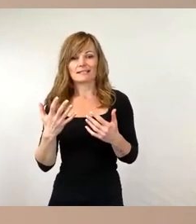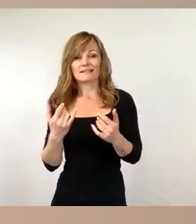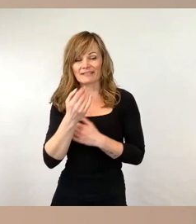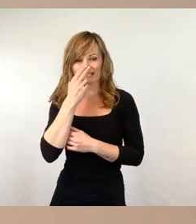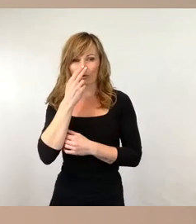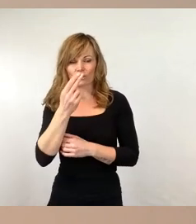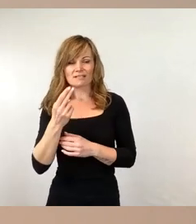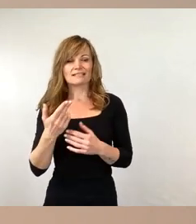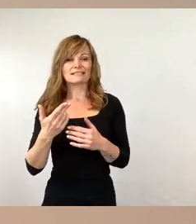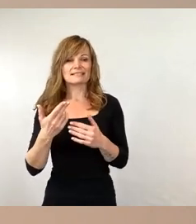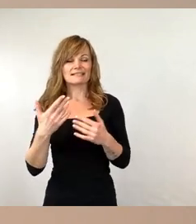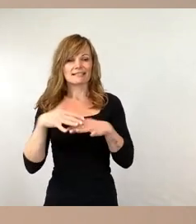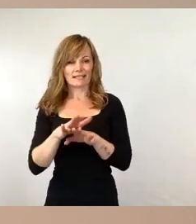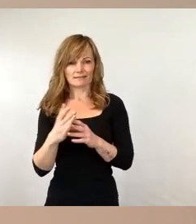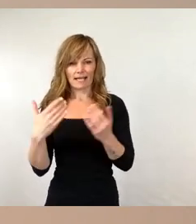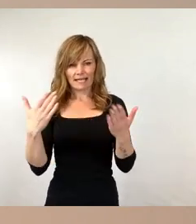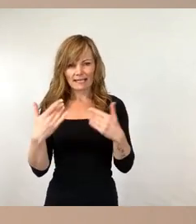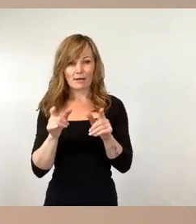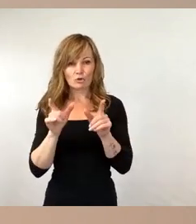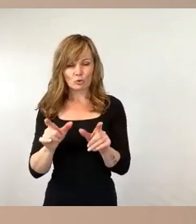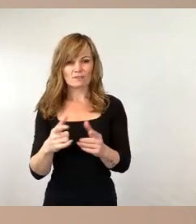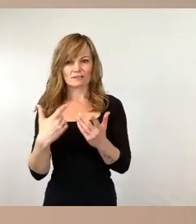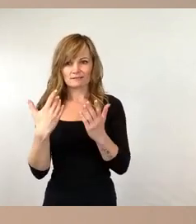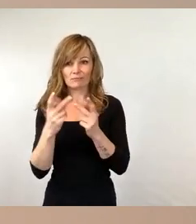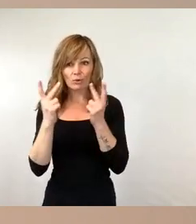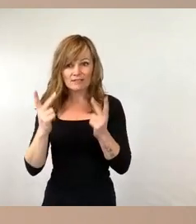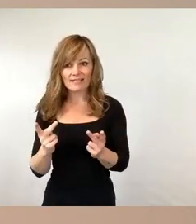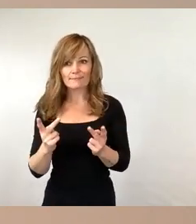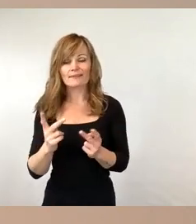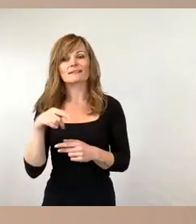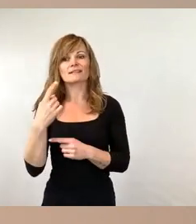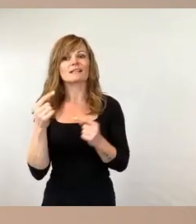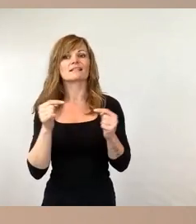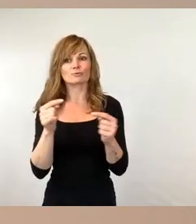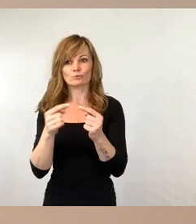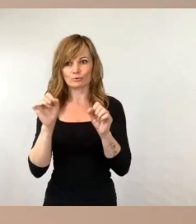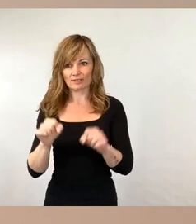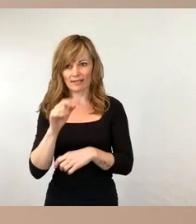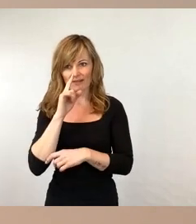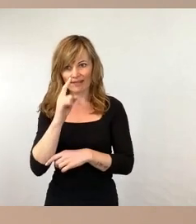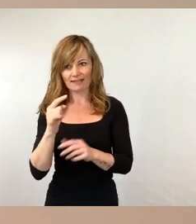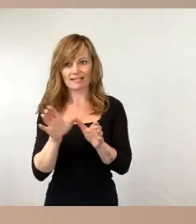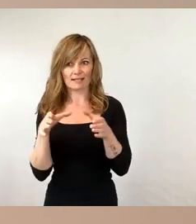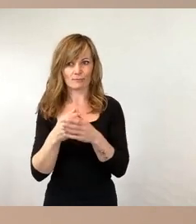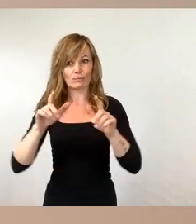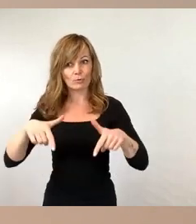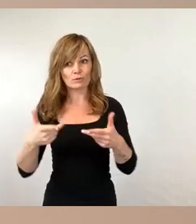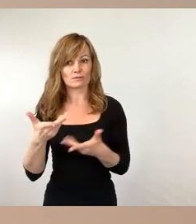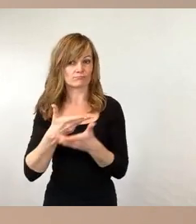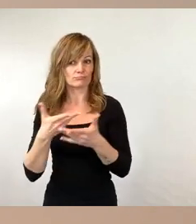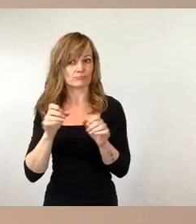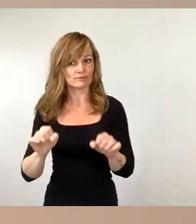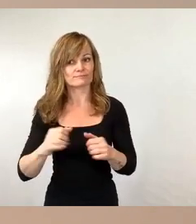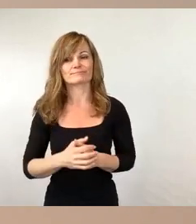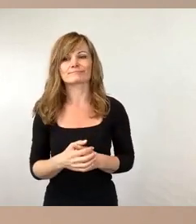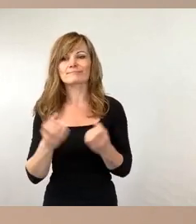dann diskutieren, wenn die Gremien sich damit befassen. Auf jeden Fall ist aber eins klar, die Bäder